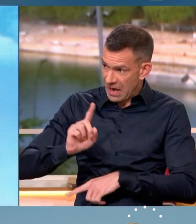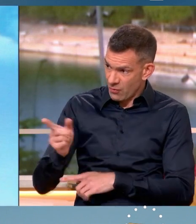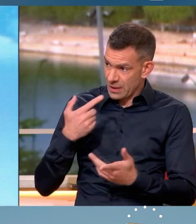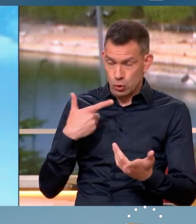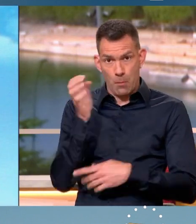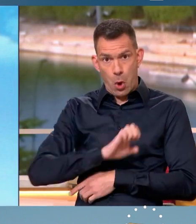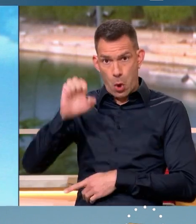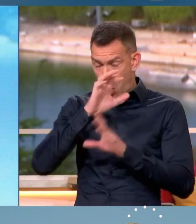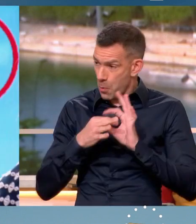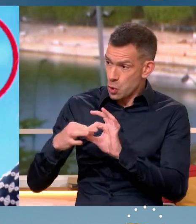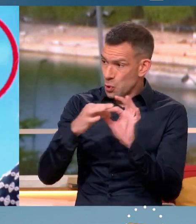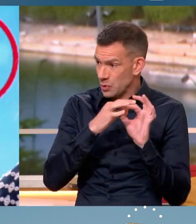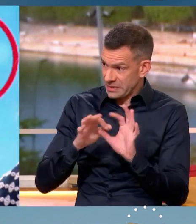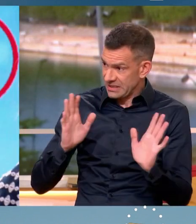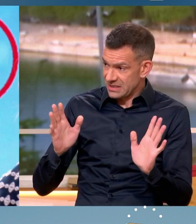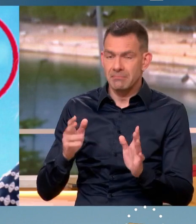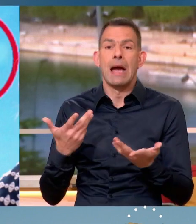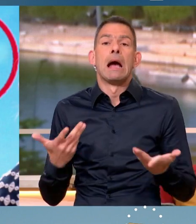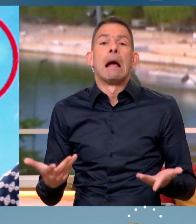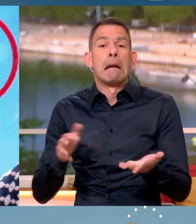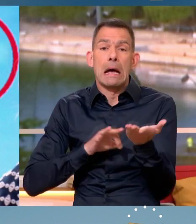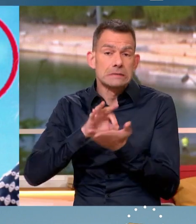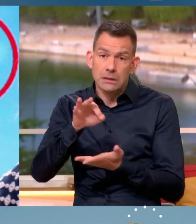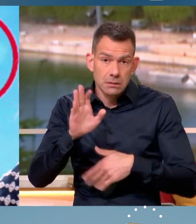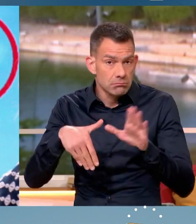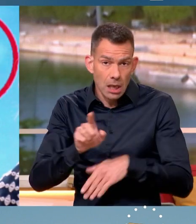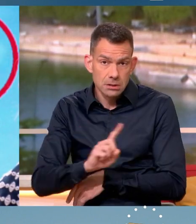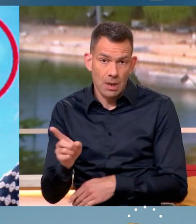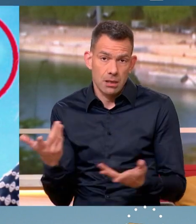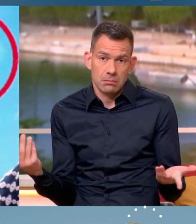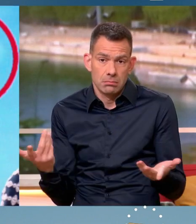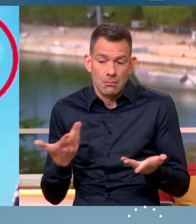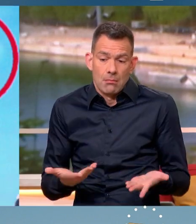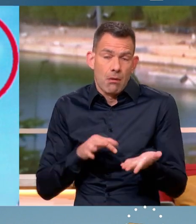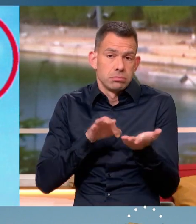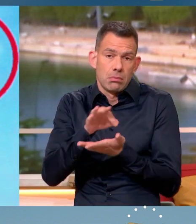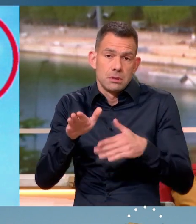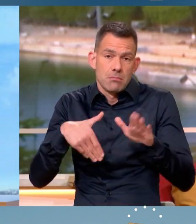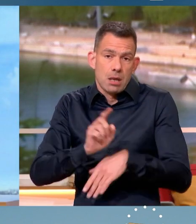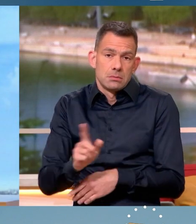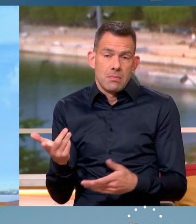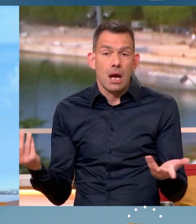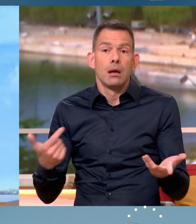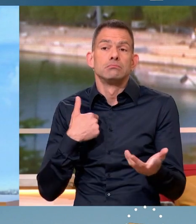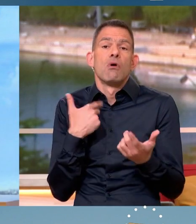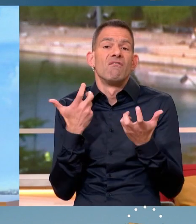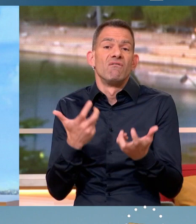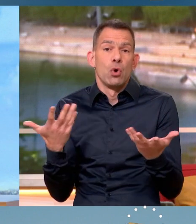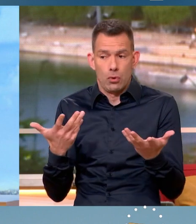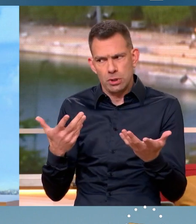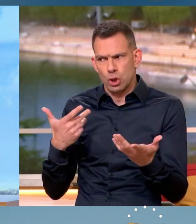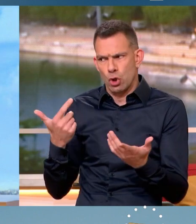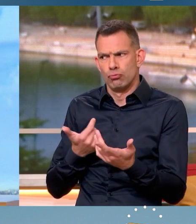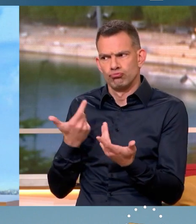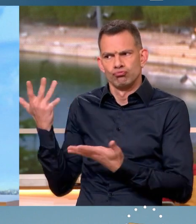presque unie. Pour l'instant, cette stratégie est inefficace. Pour l'instant, elle est inefficace. Donc, moi, ce que je souhaite, et il y a des voies qui